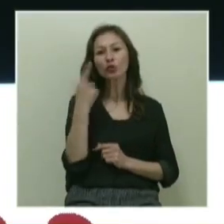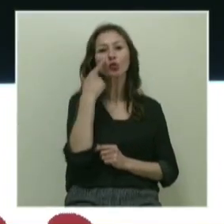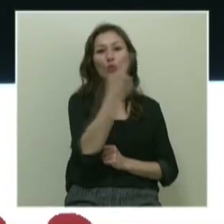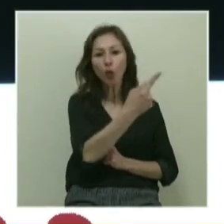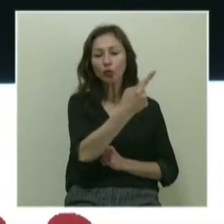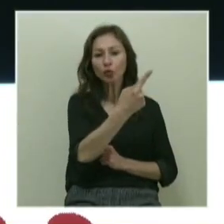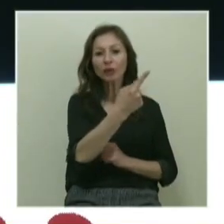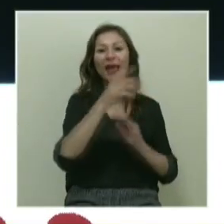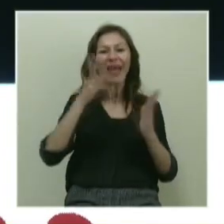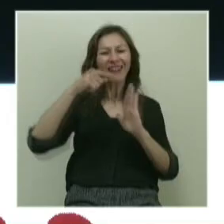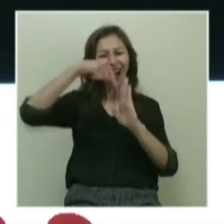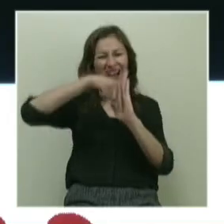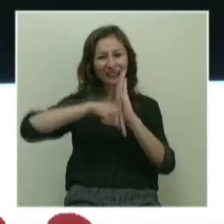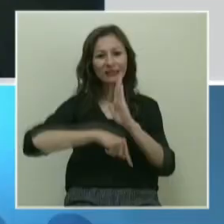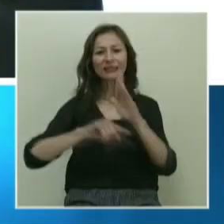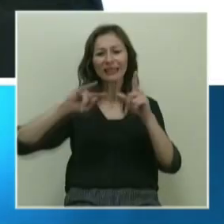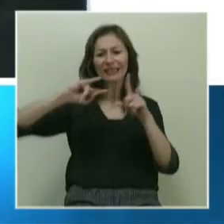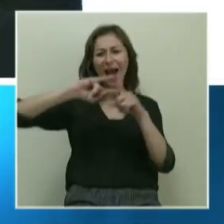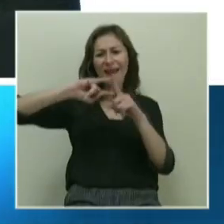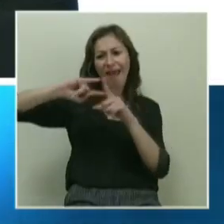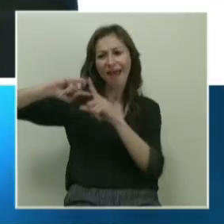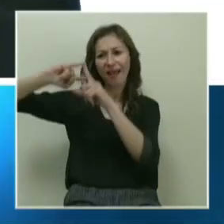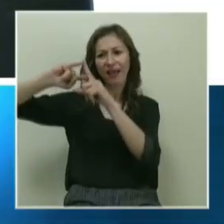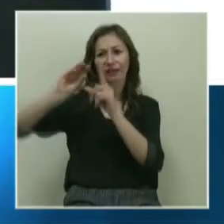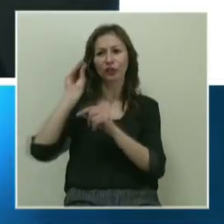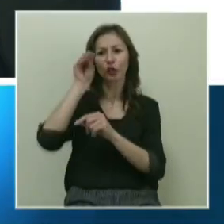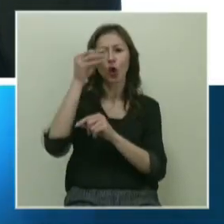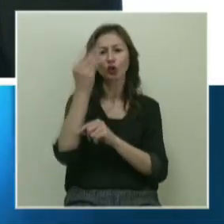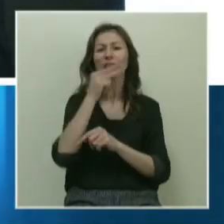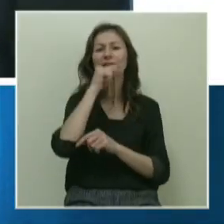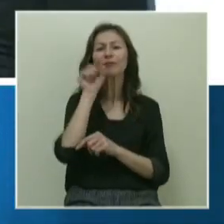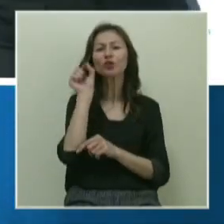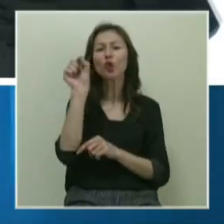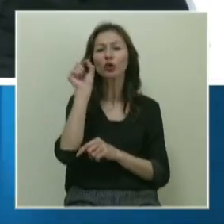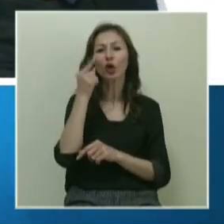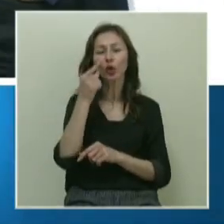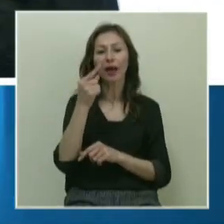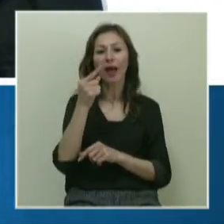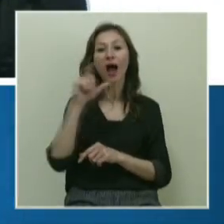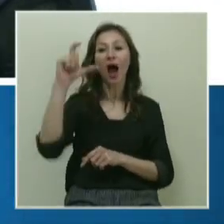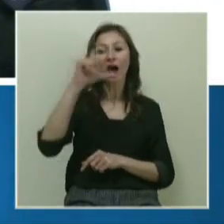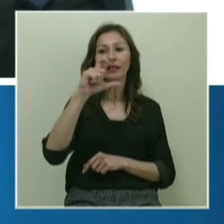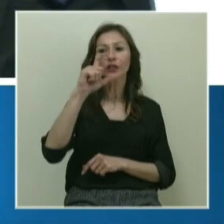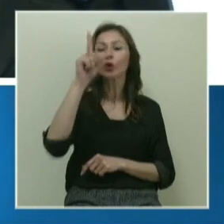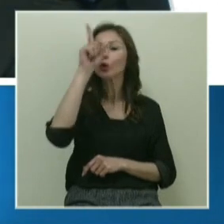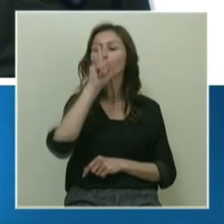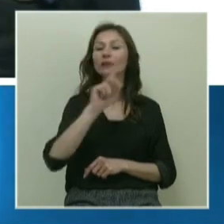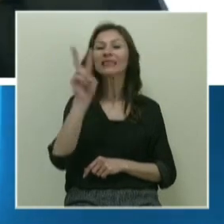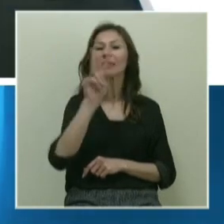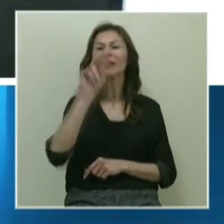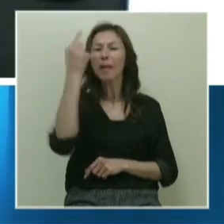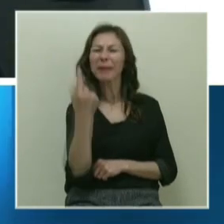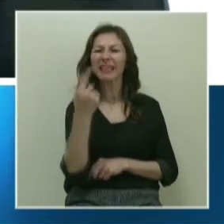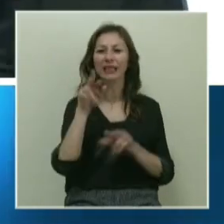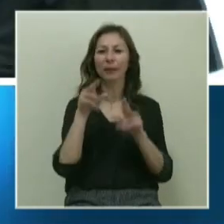evrenin en ayrıntılı karesi şurada olacaktı, o kırmızı nokta kadar. Ayın 120'de biri kadar.